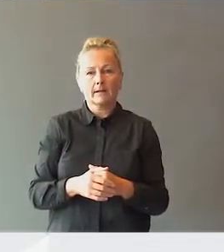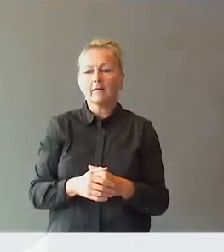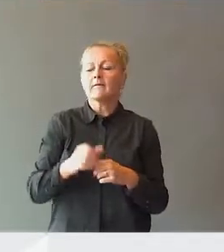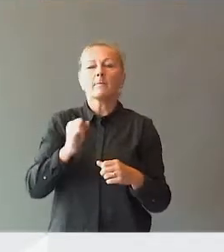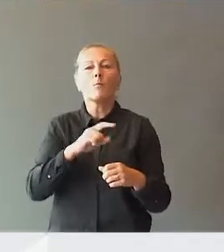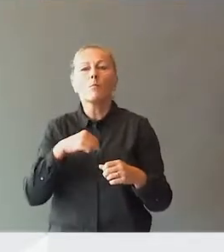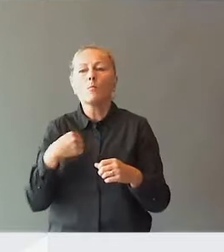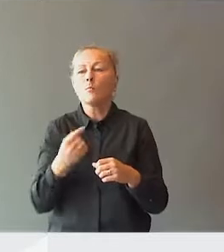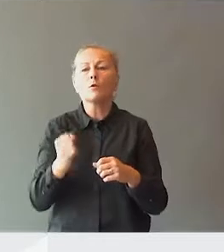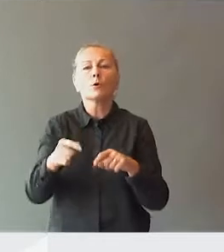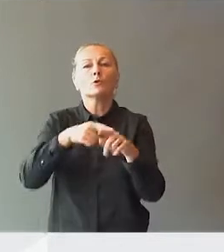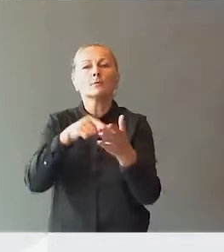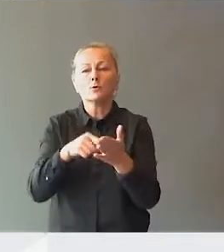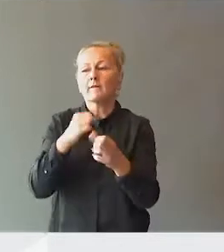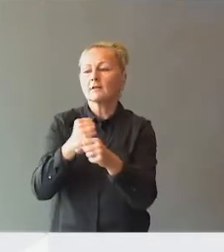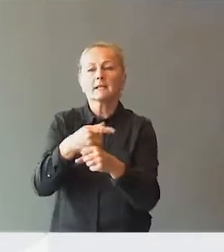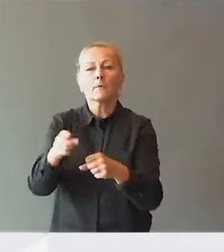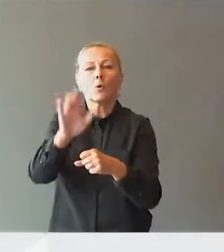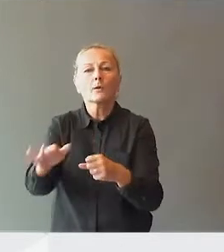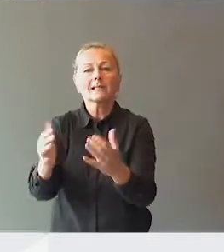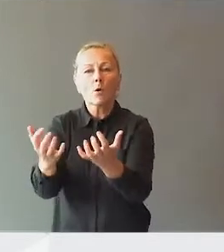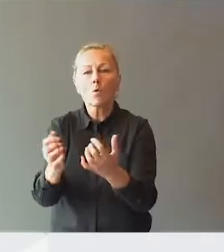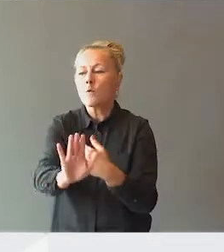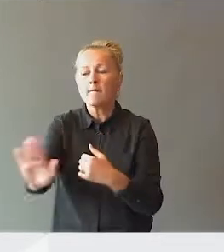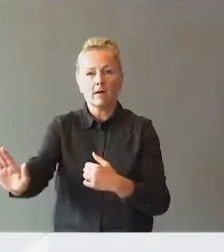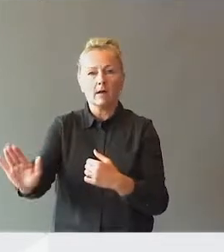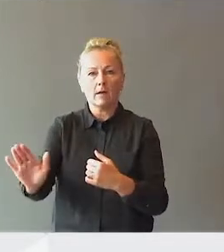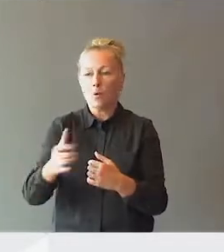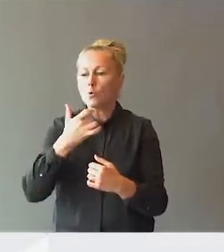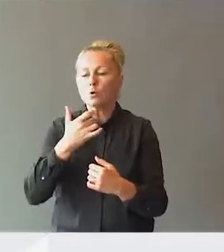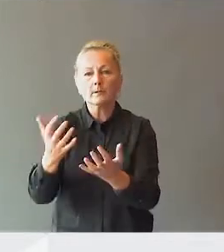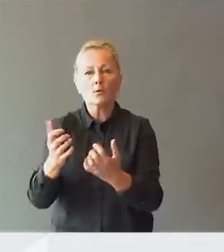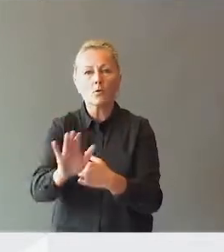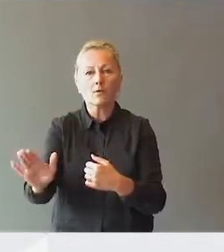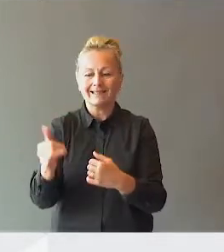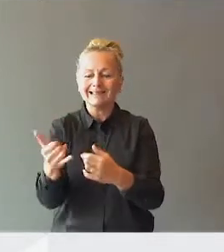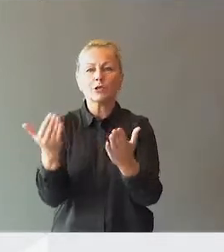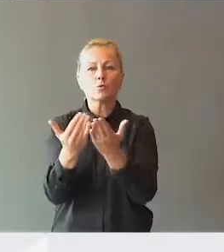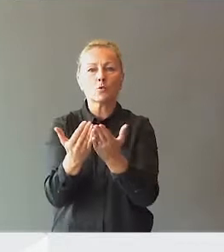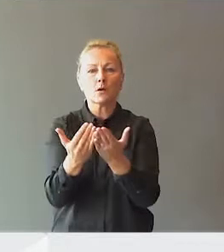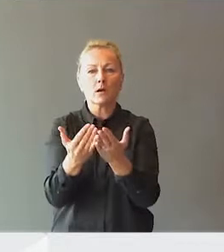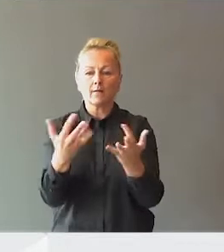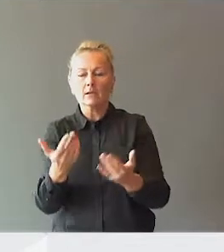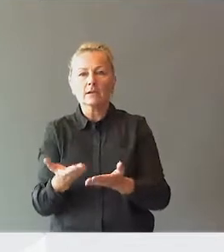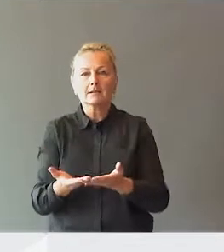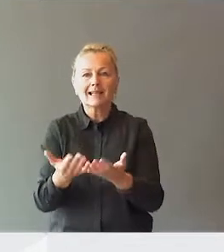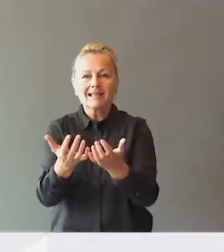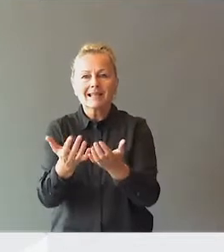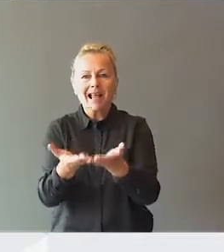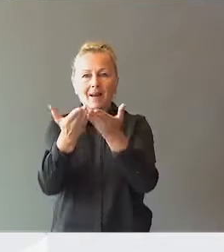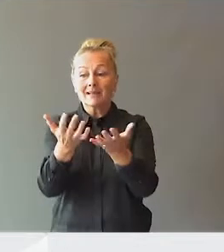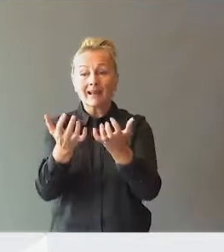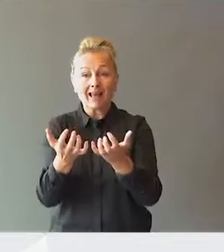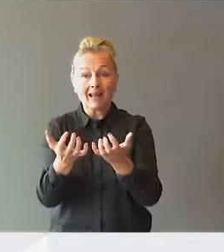utgangspunkt i faktisk det som er ungene og ungdoms behov i skolen. Hva er det slags hjelp de trenger?